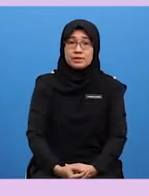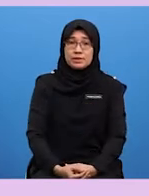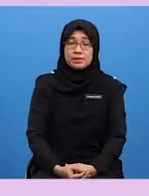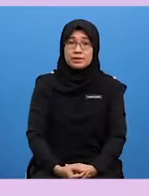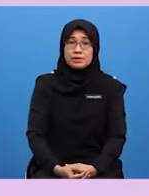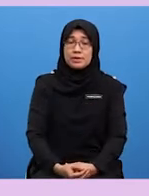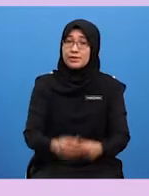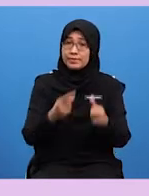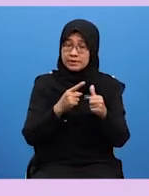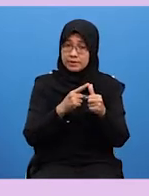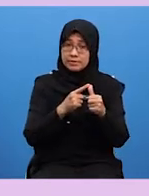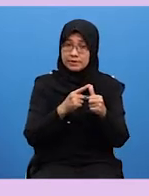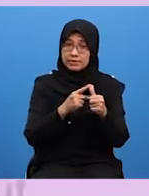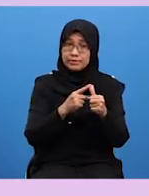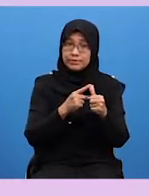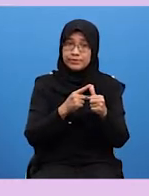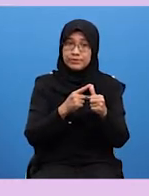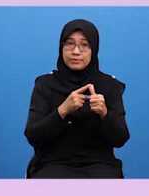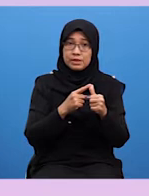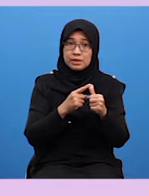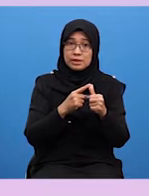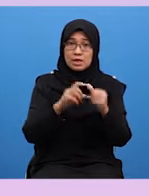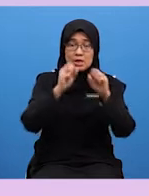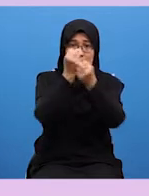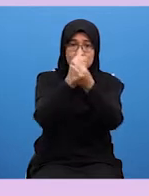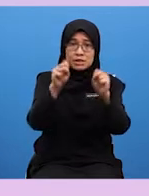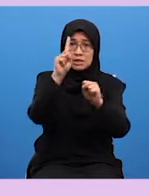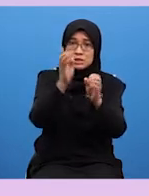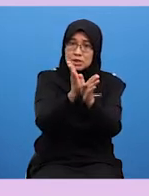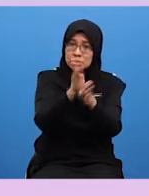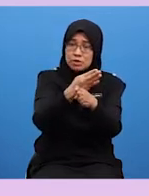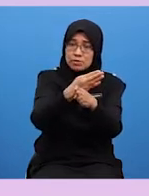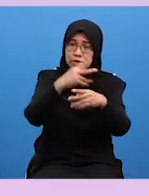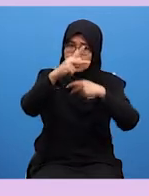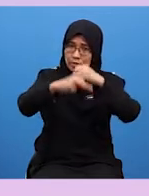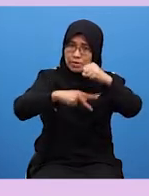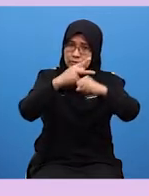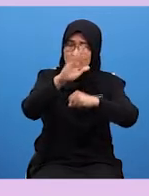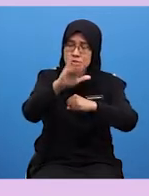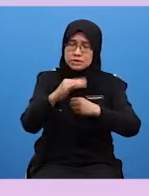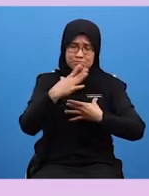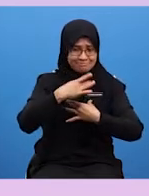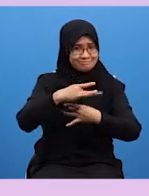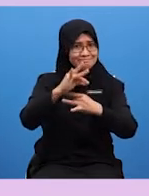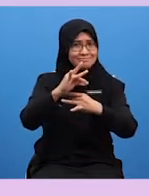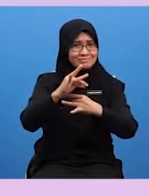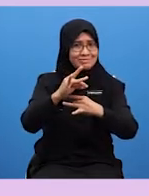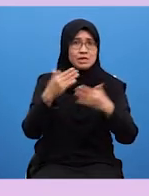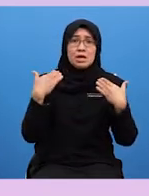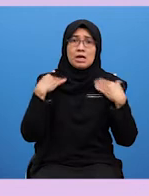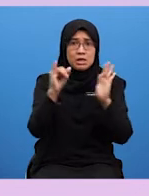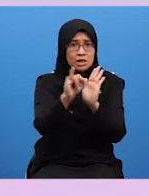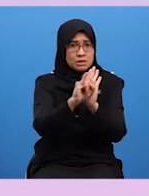ini ialah Pertama, menyediakan satu bentuk pembungkusan yang menarik, mempunyai